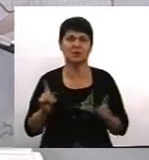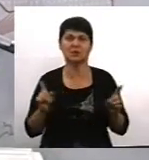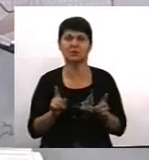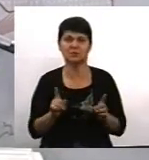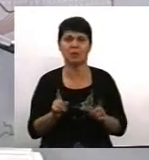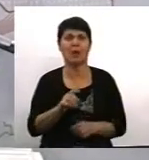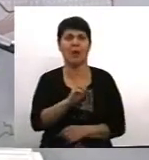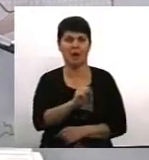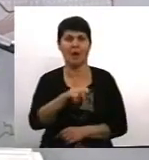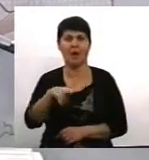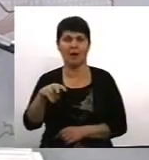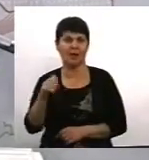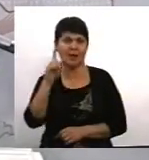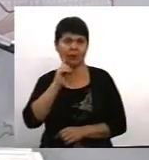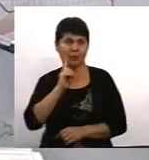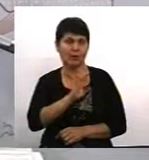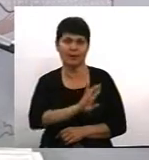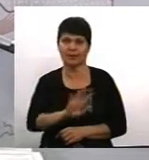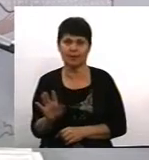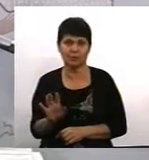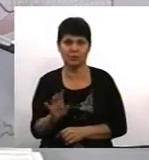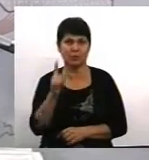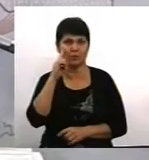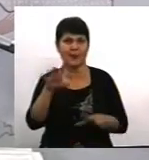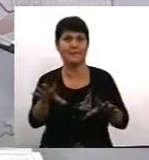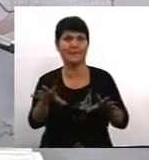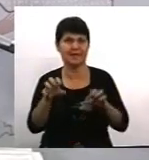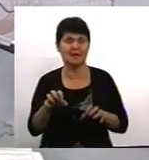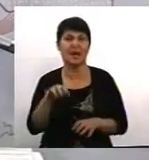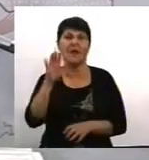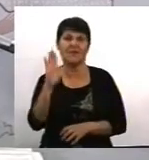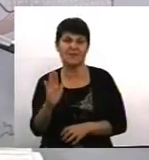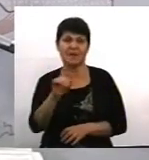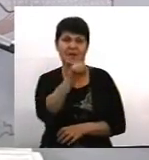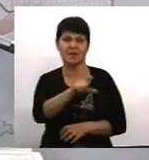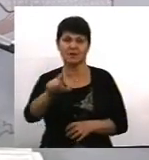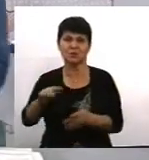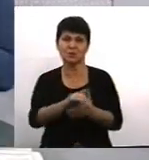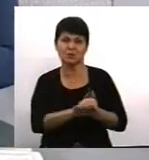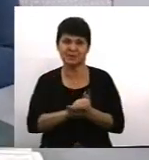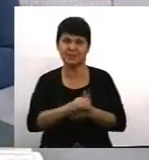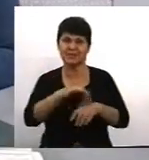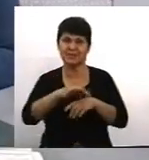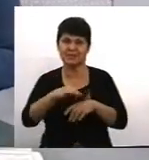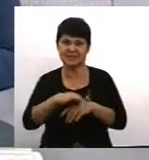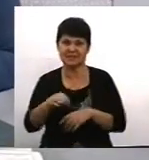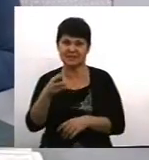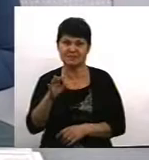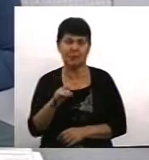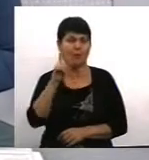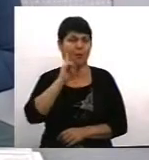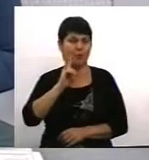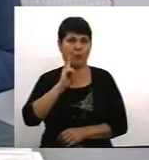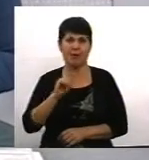поки не буде неприйняття в суспільстві насильства, поки ми всі не скажемо, що насильство – це не